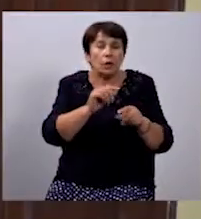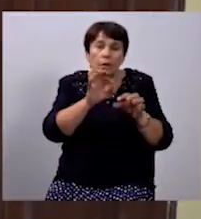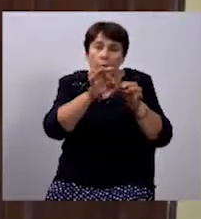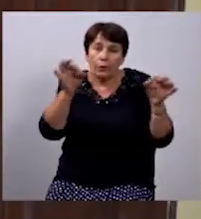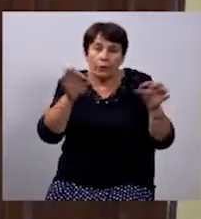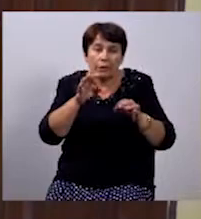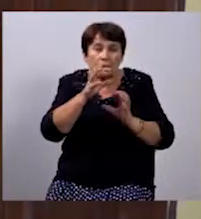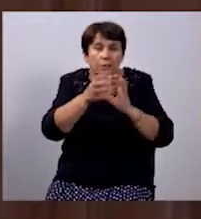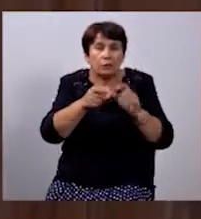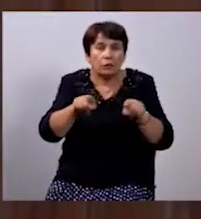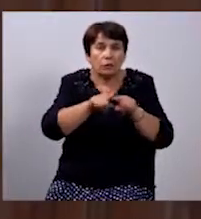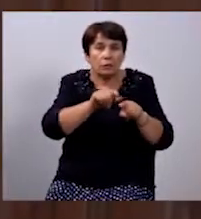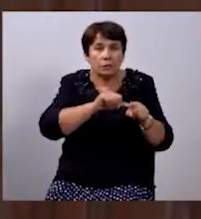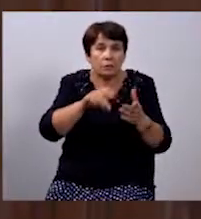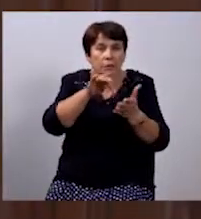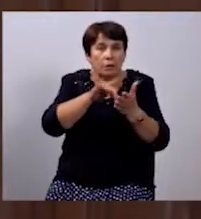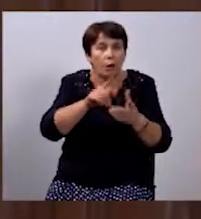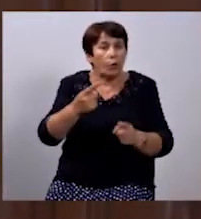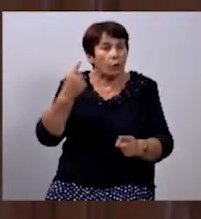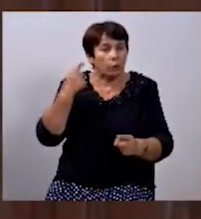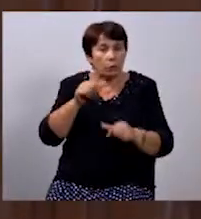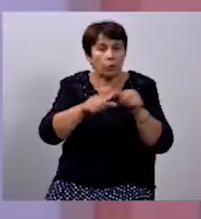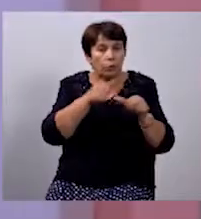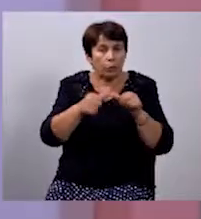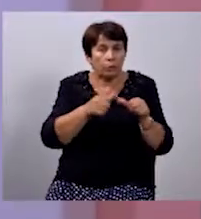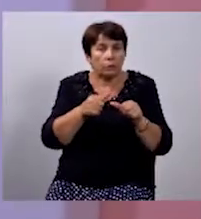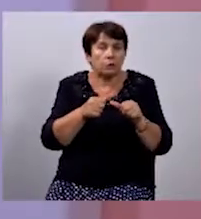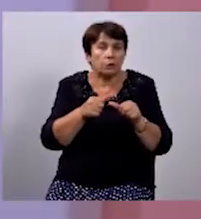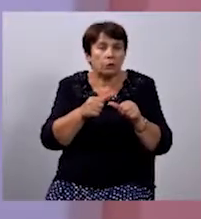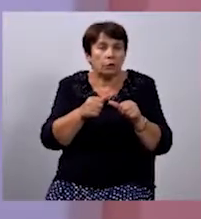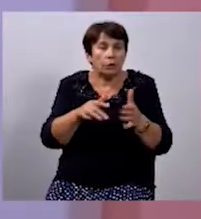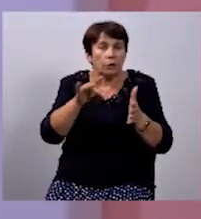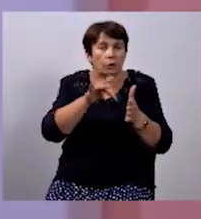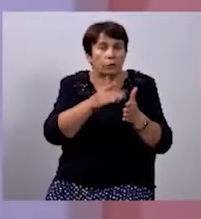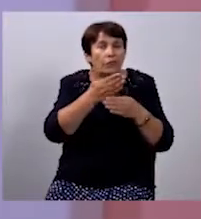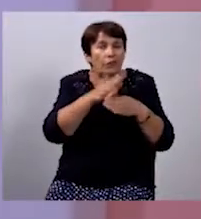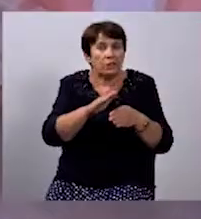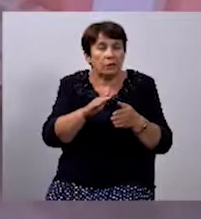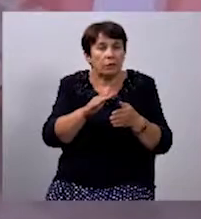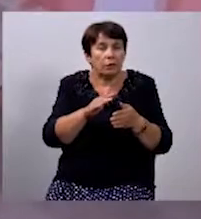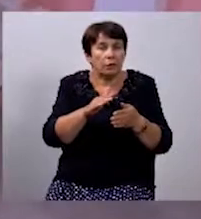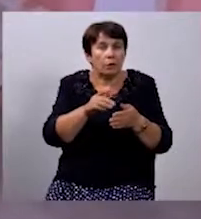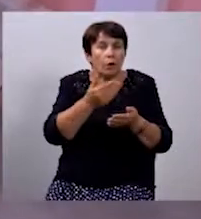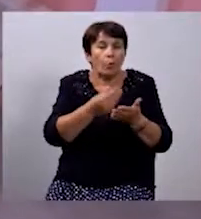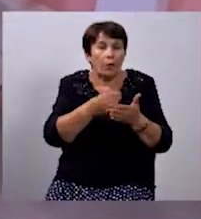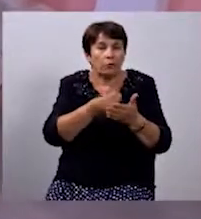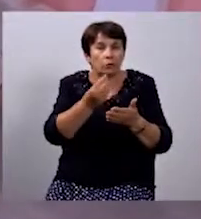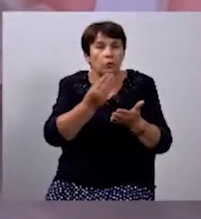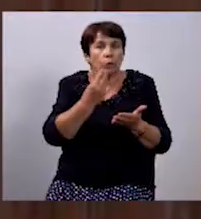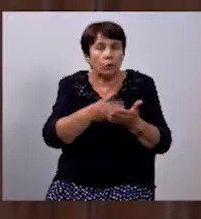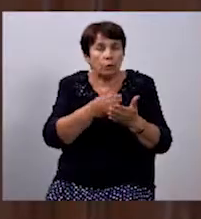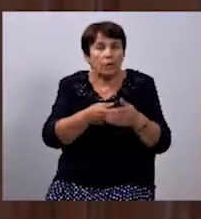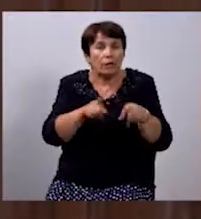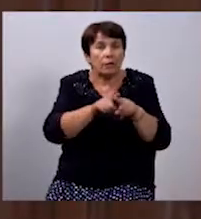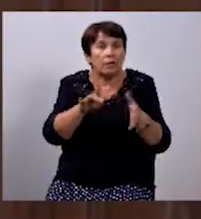та й от доробляємо центр. У минулому році місто нам виділило певну суму коштів, але на